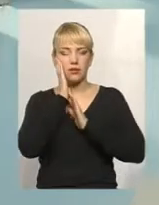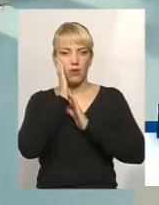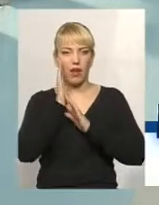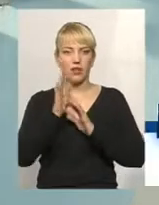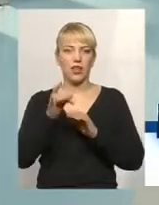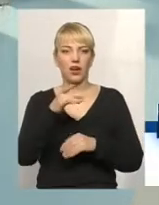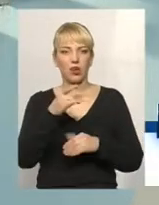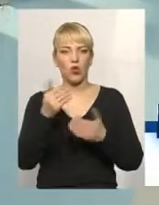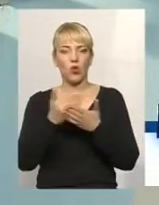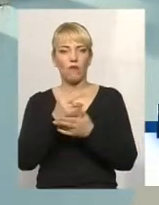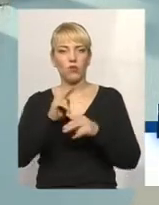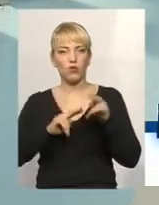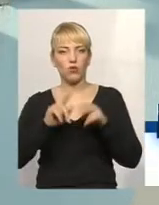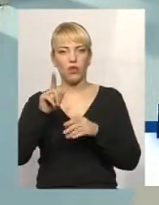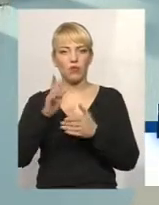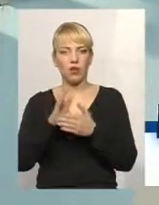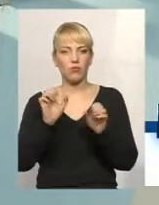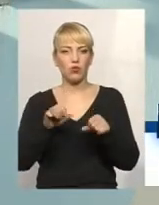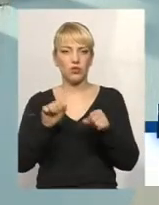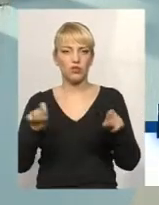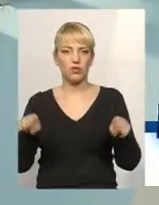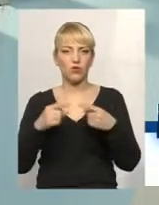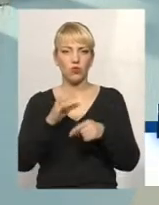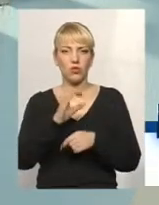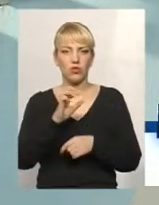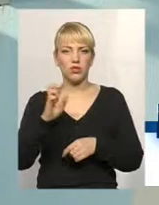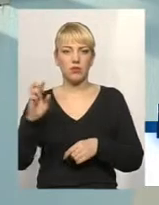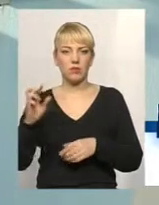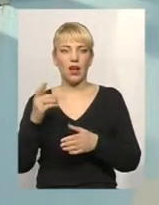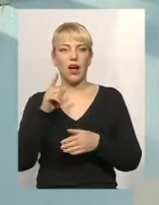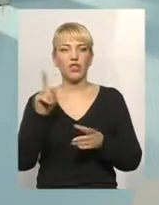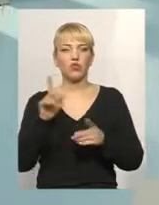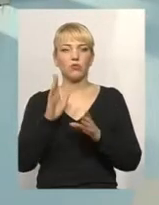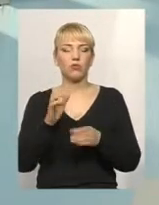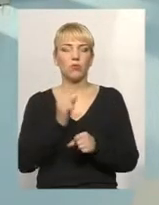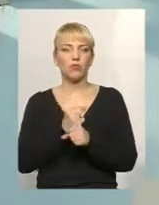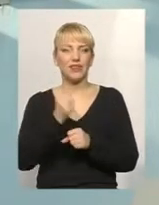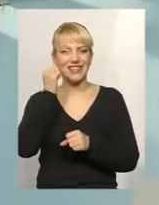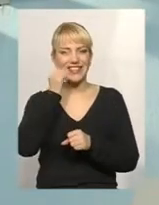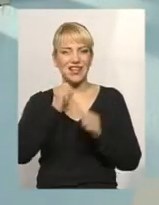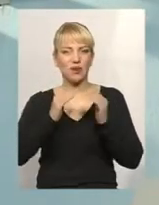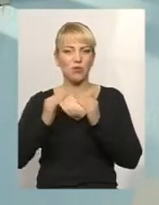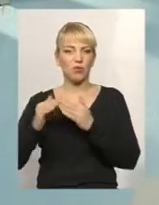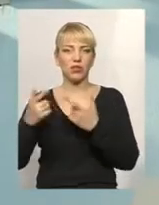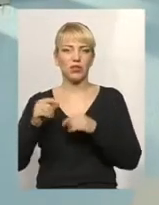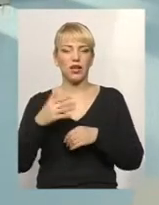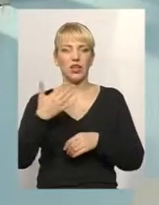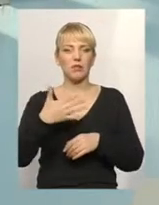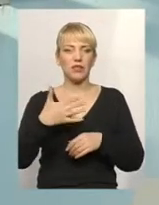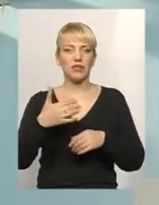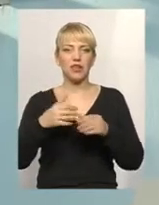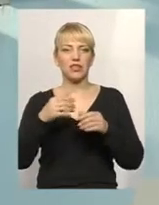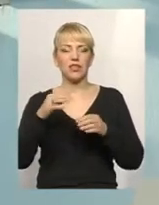будівництво, там є можливість створення ОСББ. А що ми будемо робити старим житловим фондом, де 70-50-70